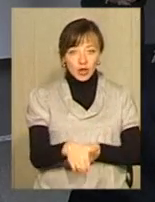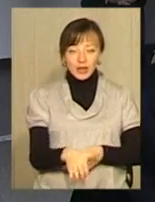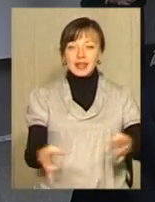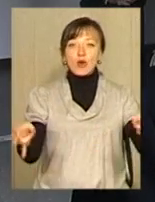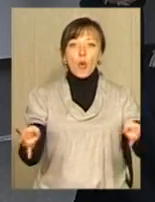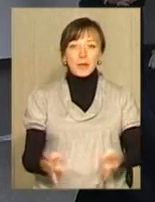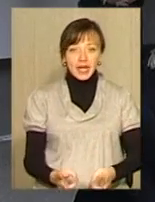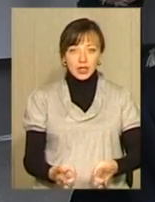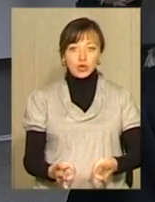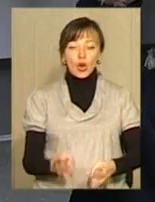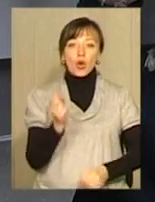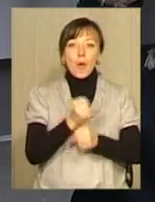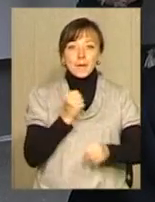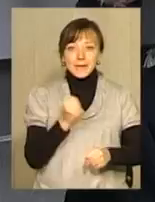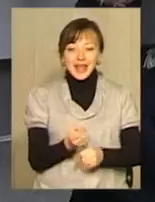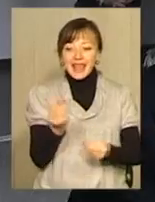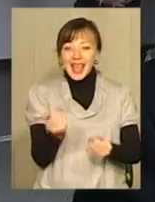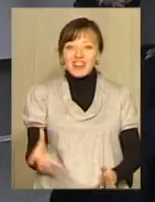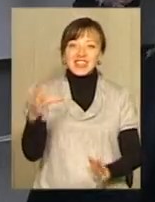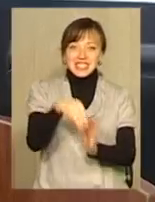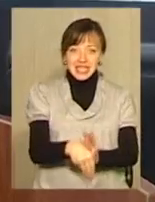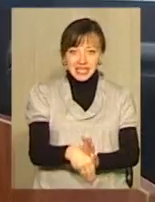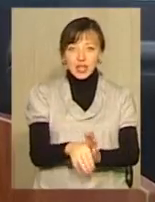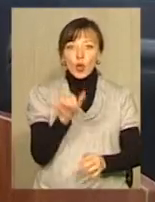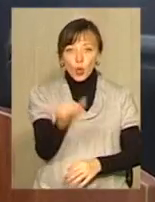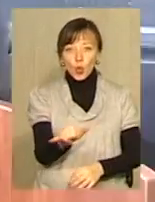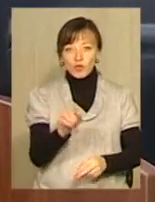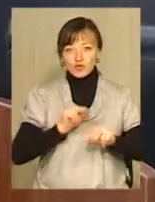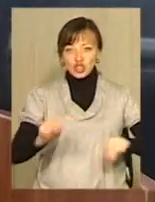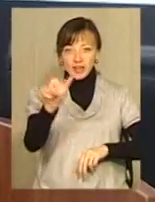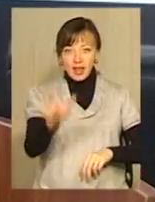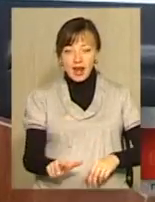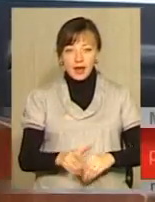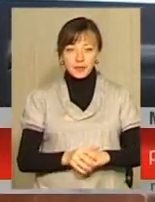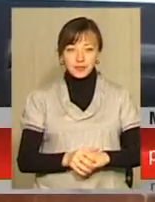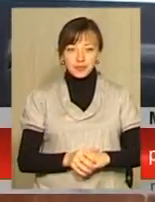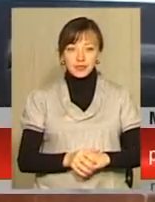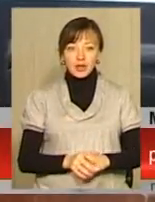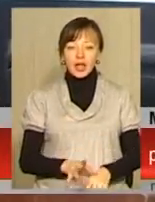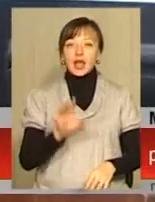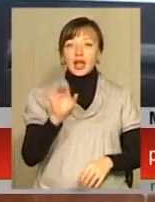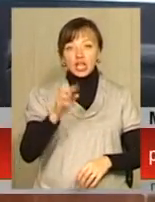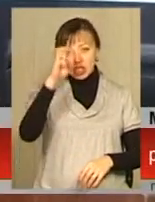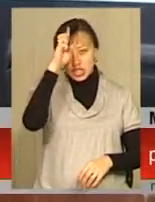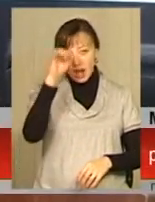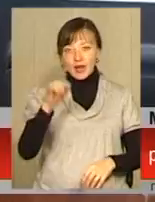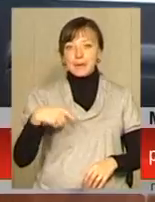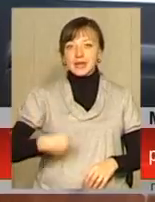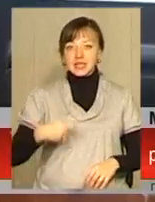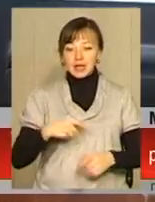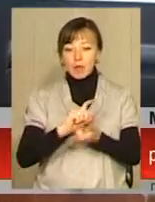необхідно робити інвестиції вчителя. Видно, що і держава, і президент повертається до